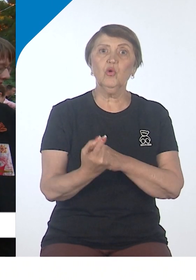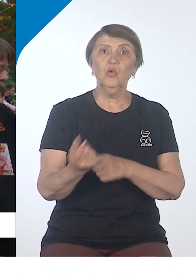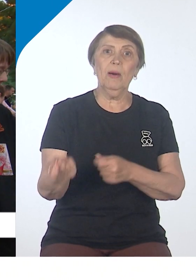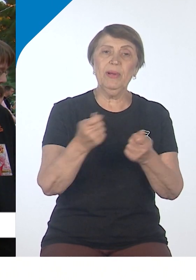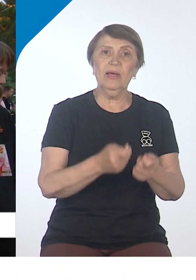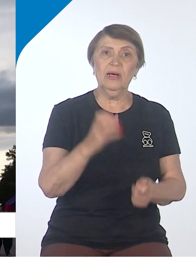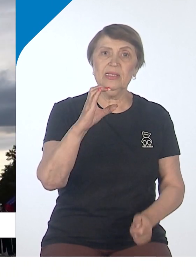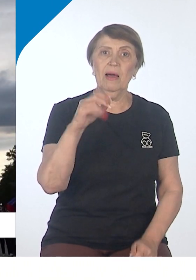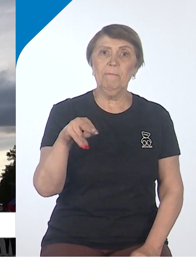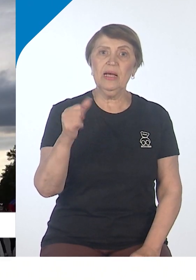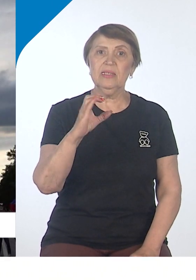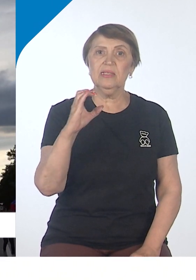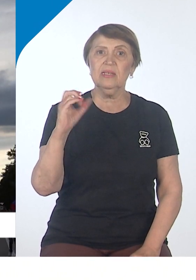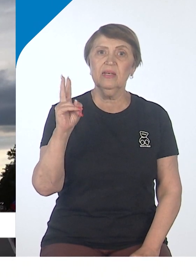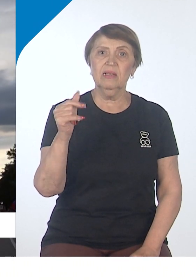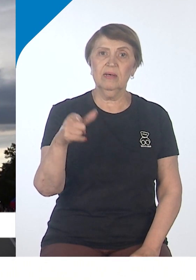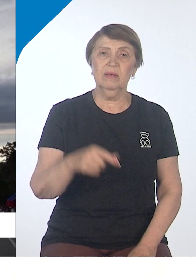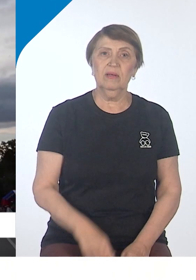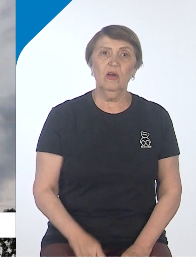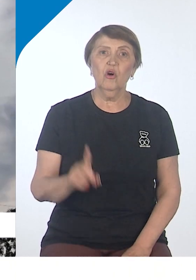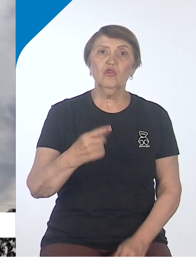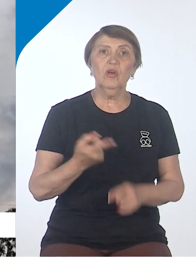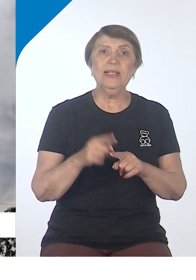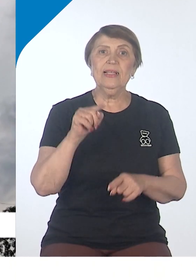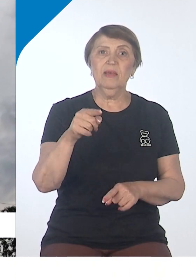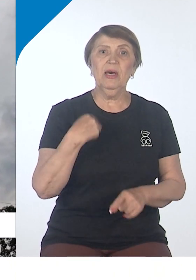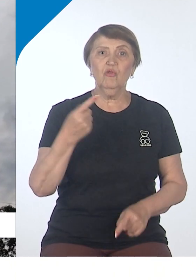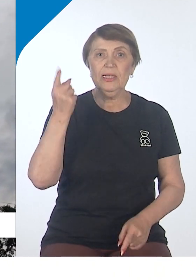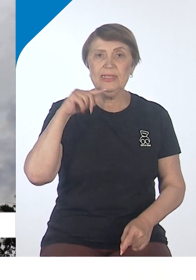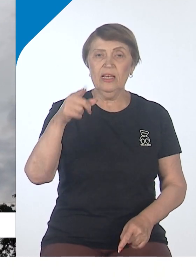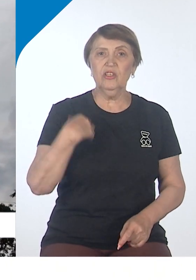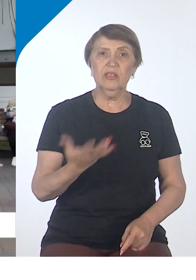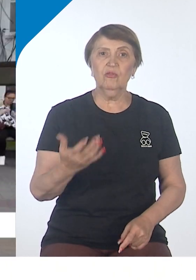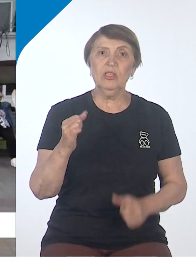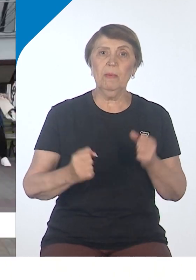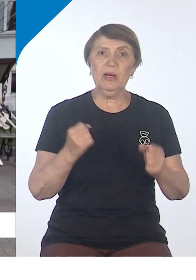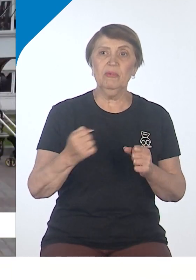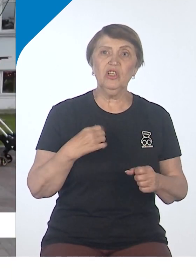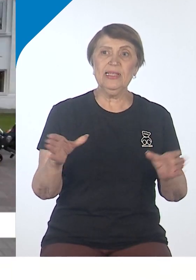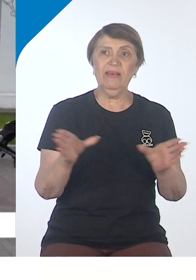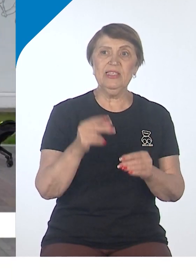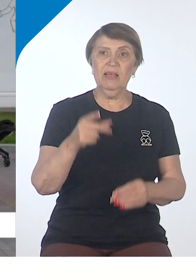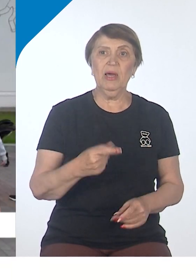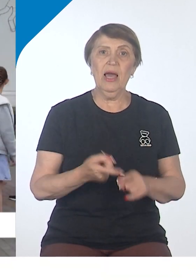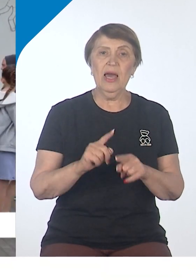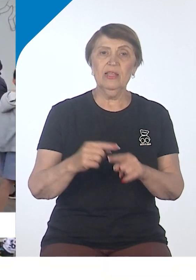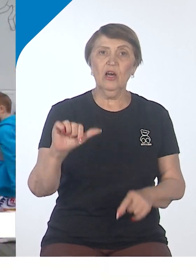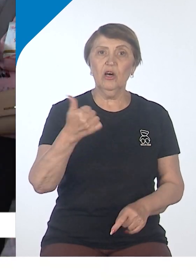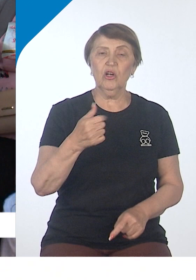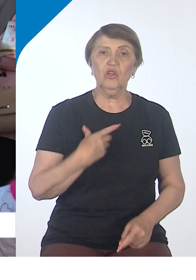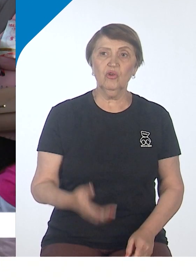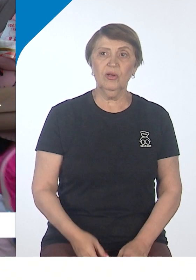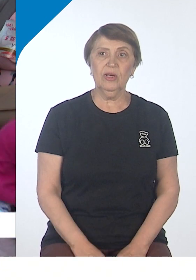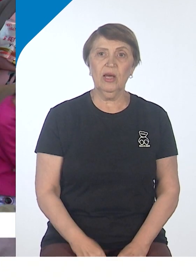Спаска. Спаска дальней. Дима, что для тебя значит пробежать в таком забеге со всеми? Ну, это хорошо для меня